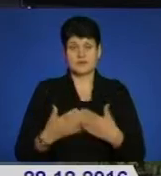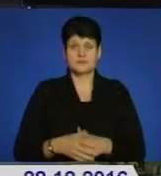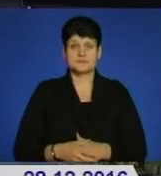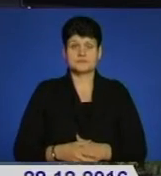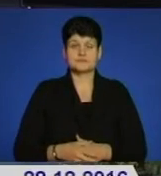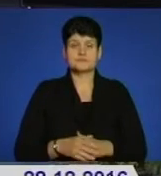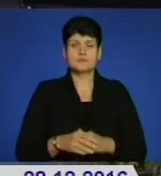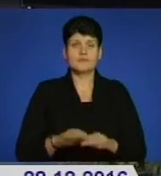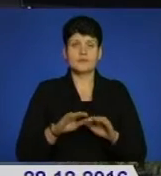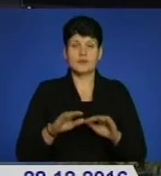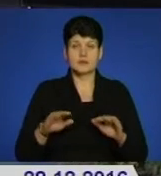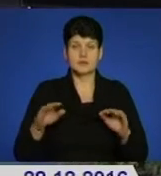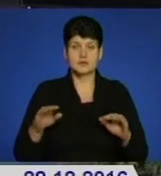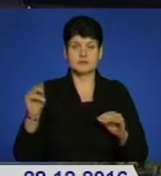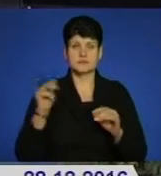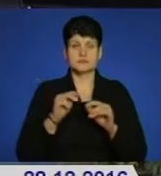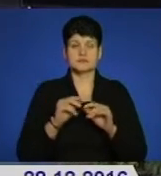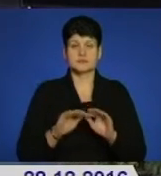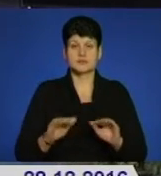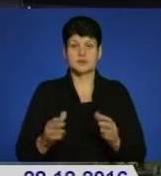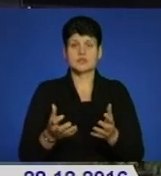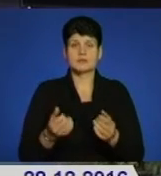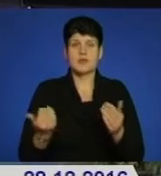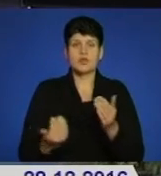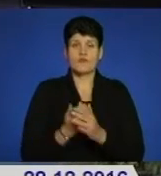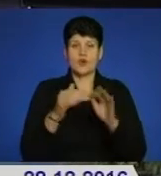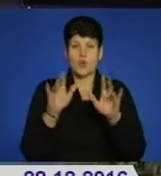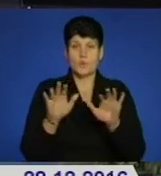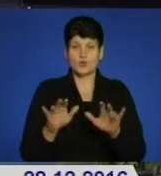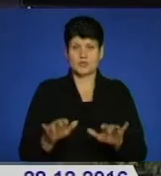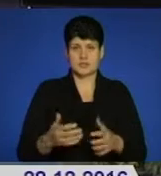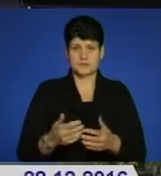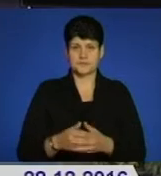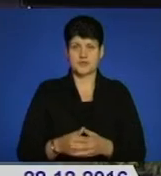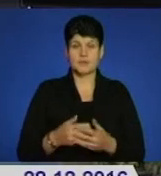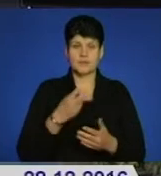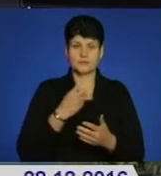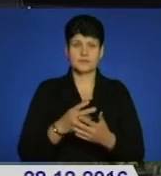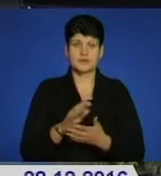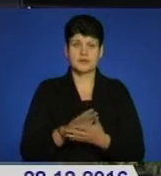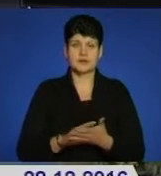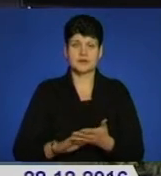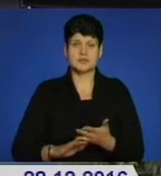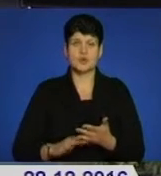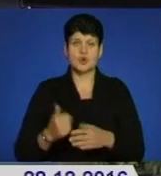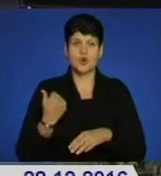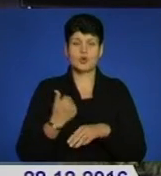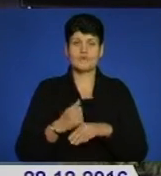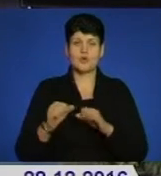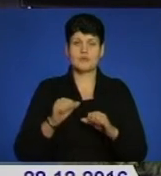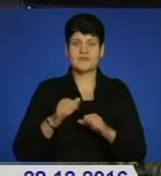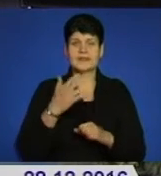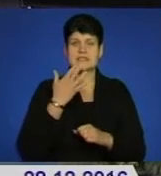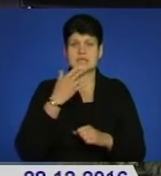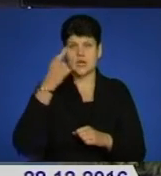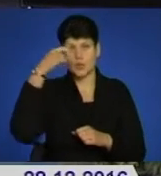Учні навчально-виховного закладу на Шумщині отримали новеньке комп'ютерне обладнання. Подробиці у сюжеті сектора комунікації Головного управління